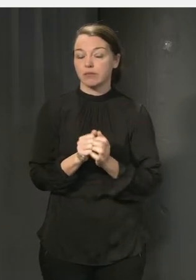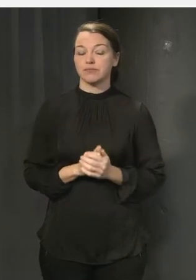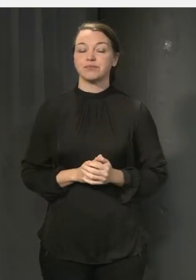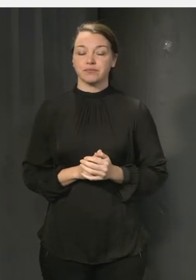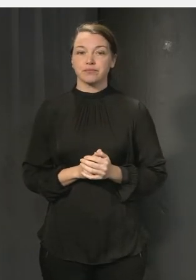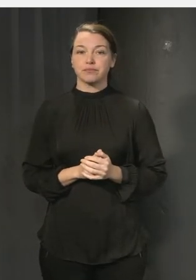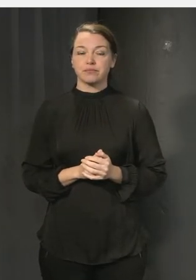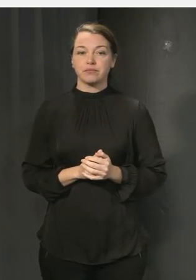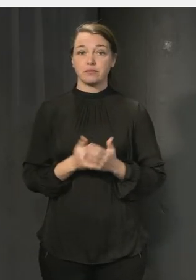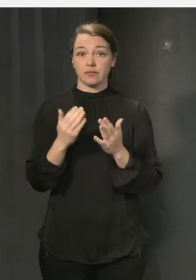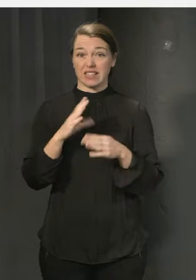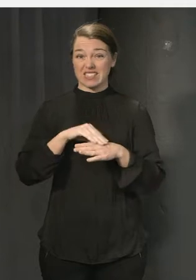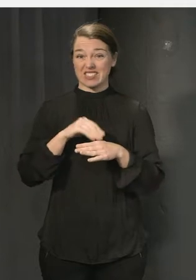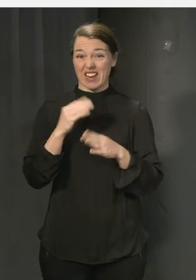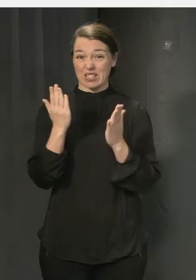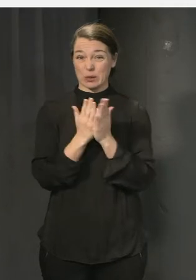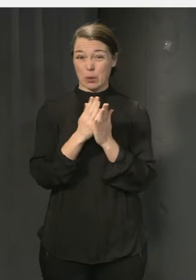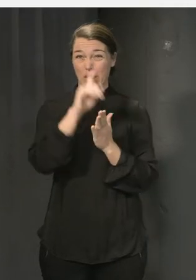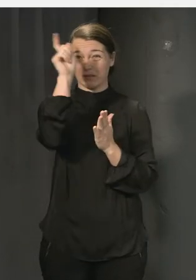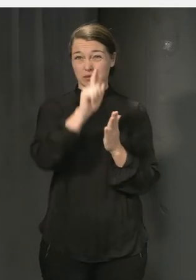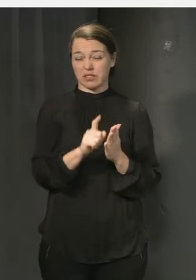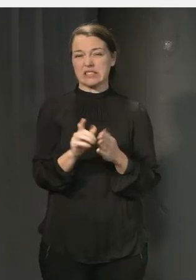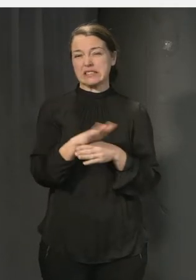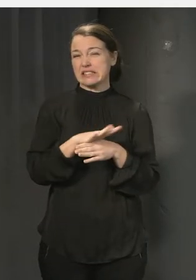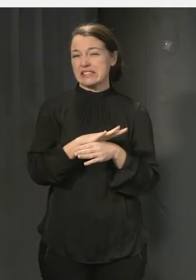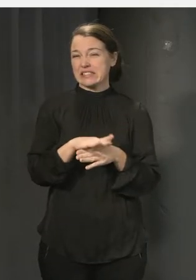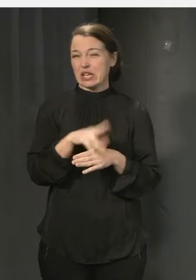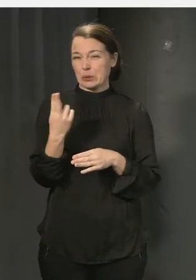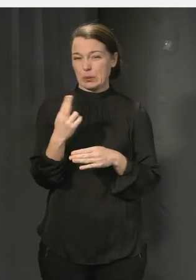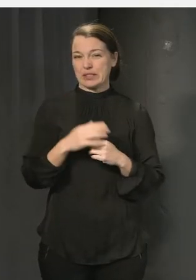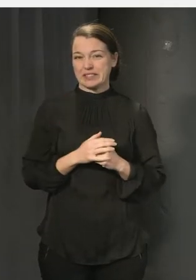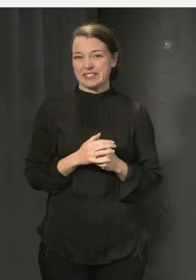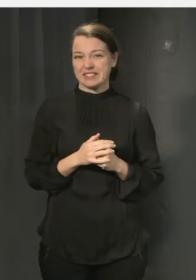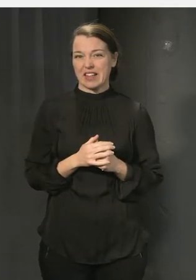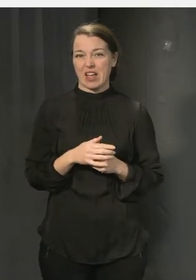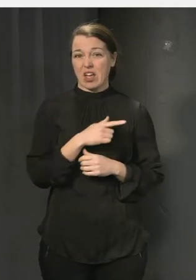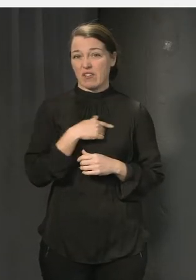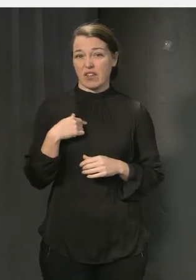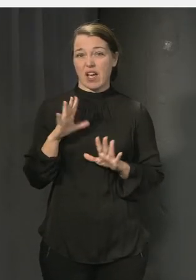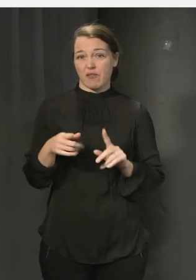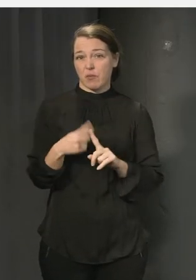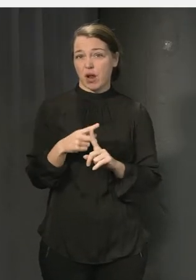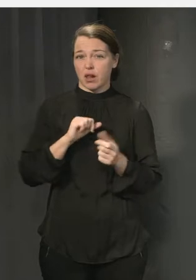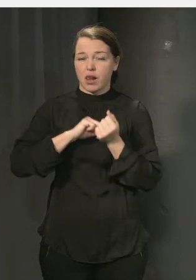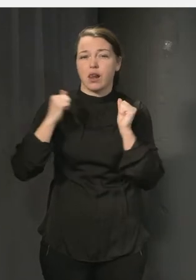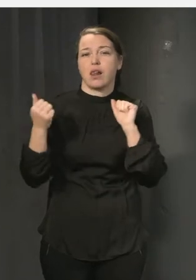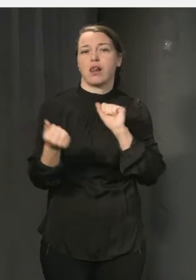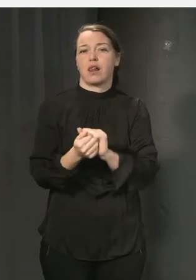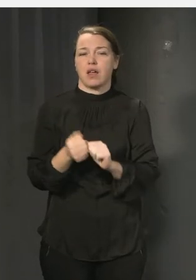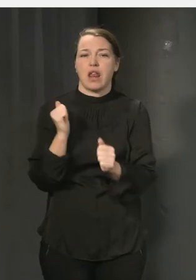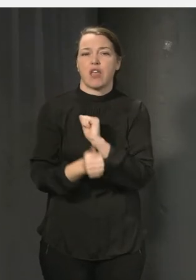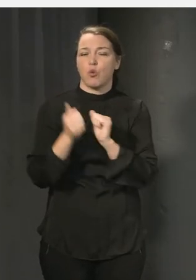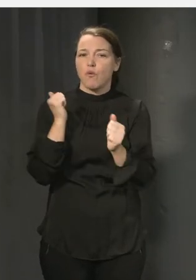skolorna i Sverige börjar bli lite slitna. Vi är ju inne i ett ganska gigantiskt ombyggnads, renoverings och